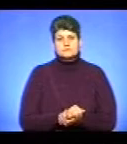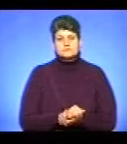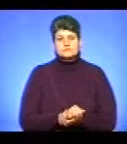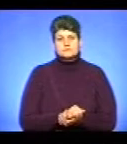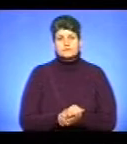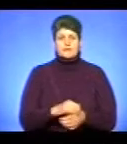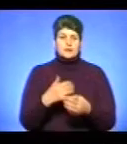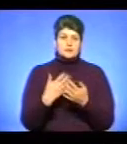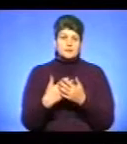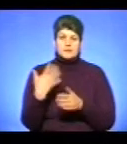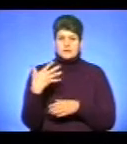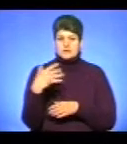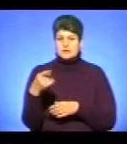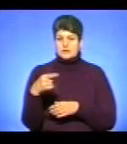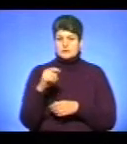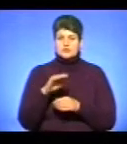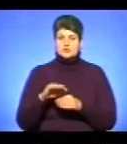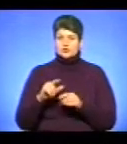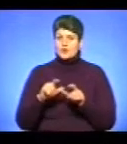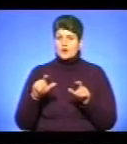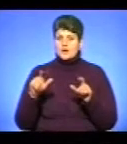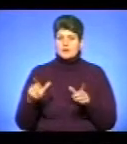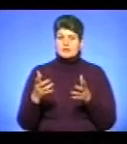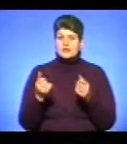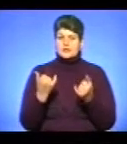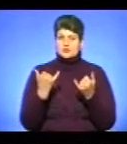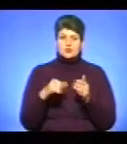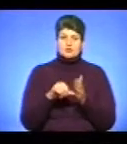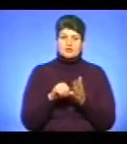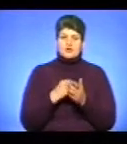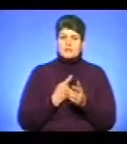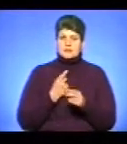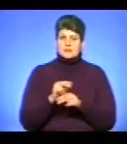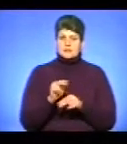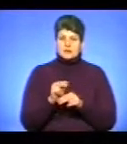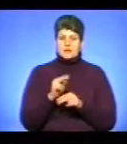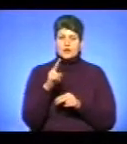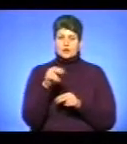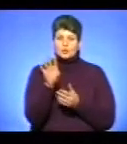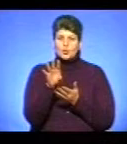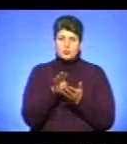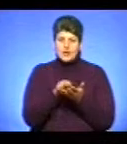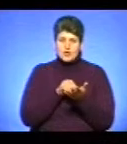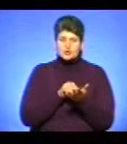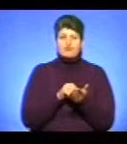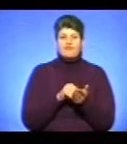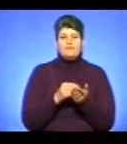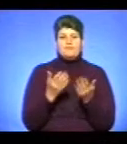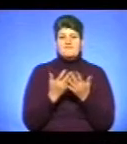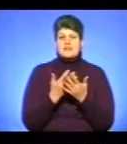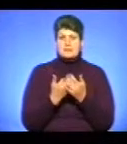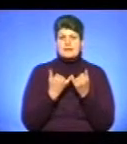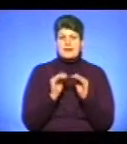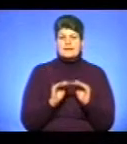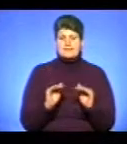Близько 50 тернопільських школярів сьогодні взяли участь у майстер-класі з дубляжу фільмів для дітей та підлітків,